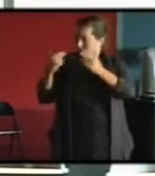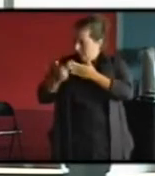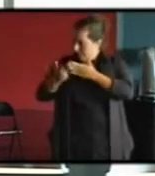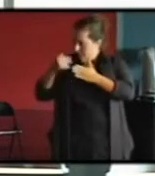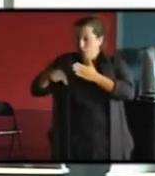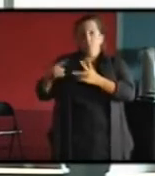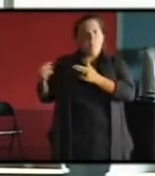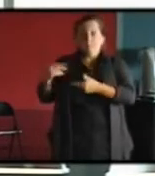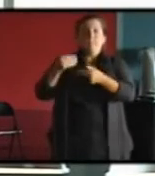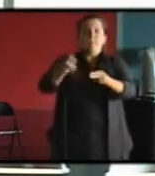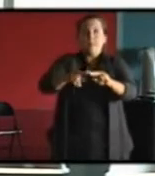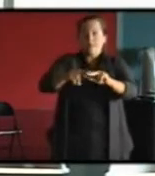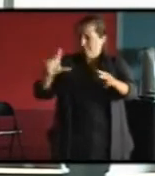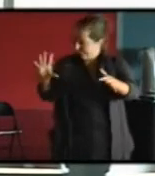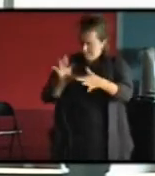pour les rénovations.